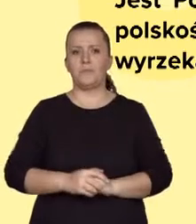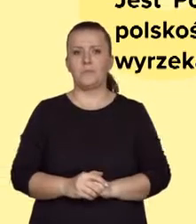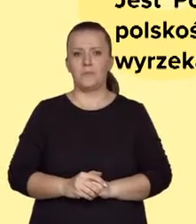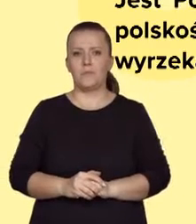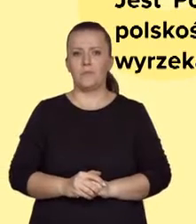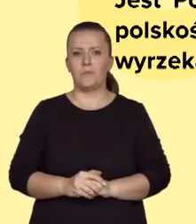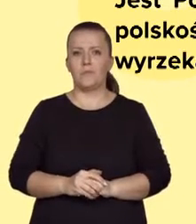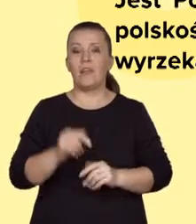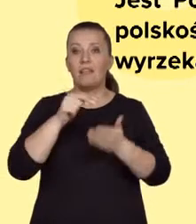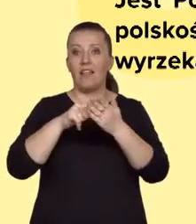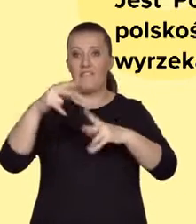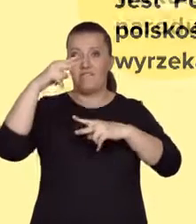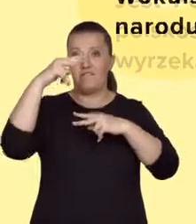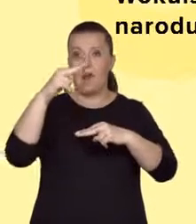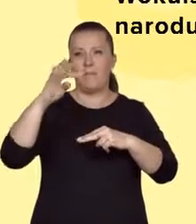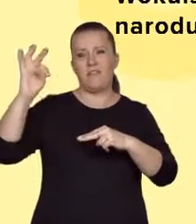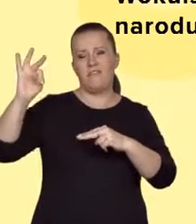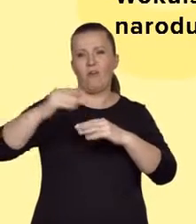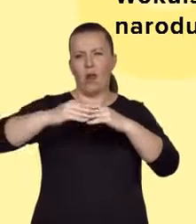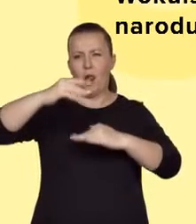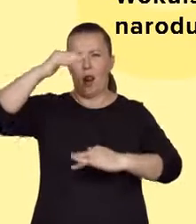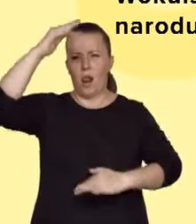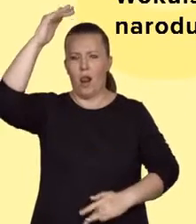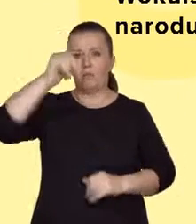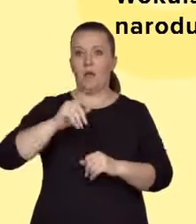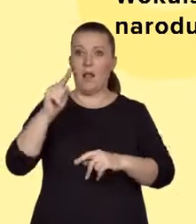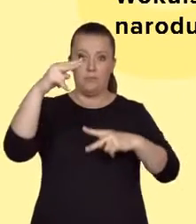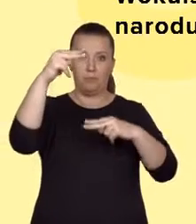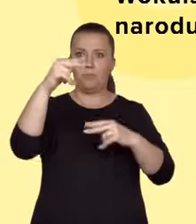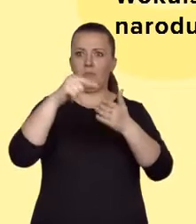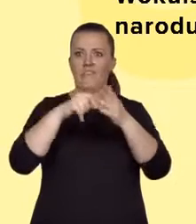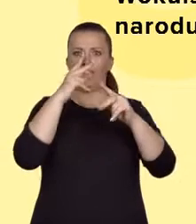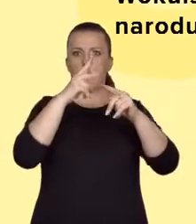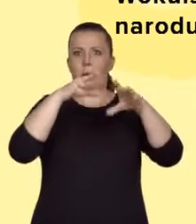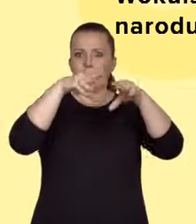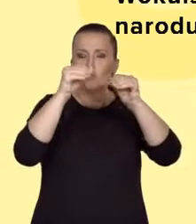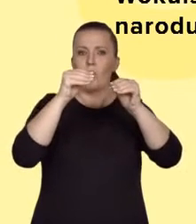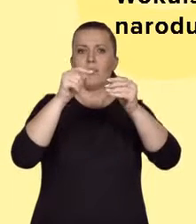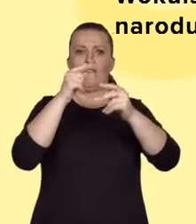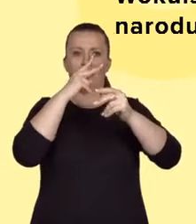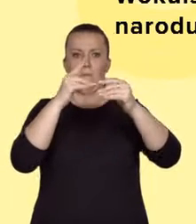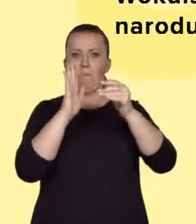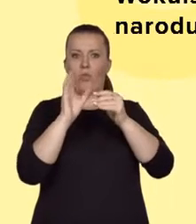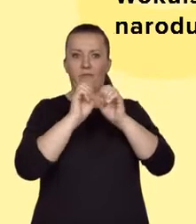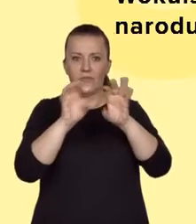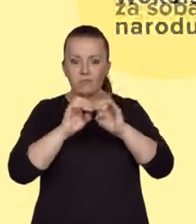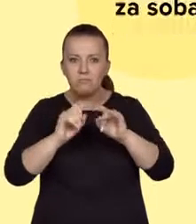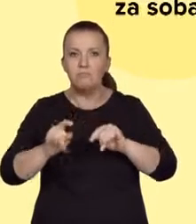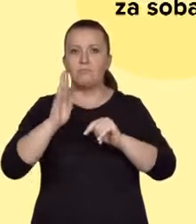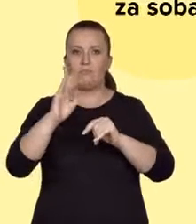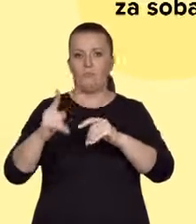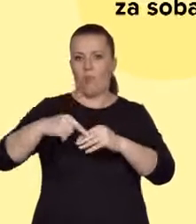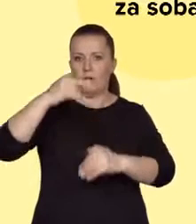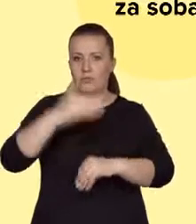całości. Fragment rozprawy, w której jest bardzo wyraźna teza, bardzo wyraźne argumenty i bardzo